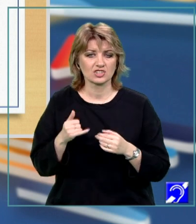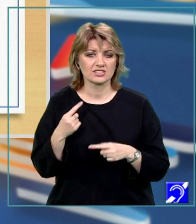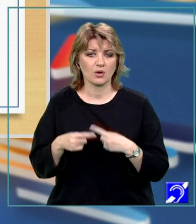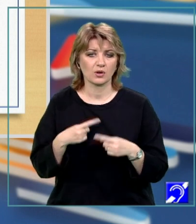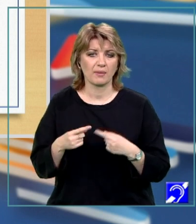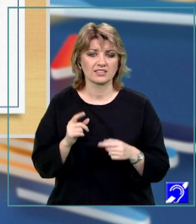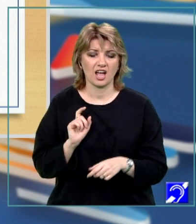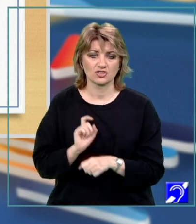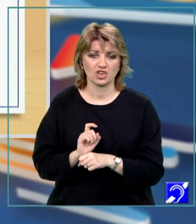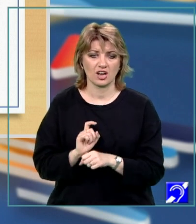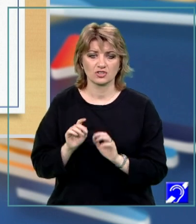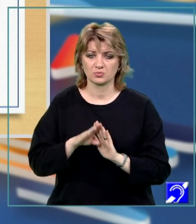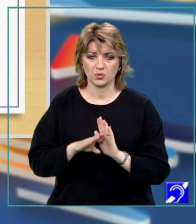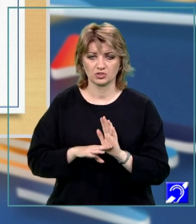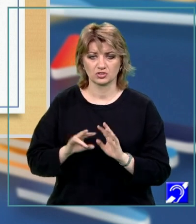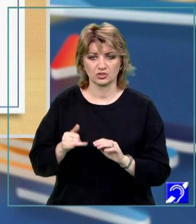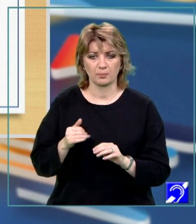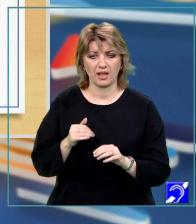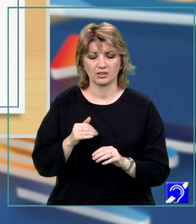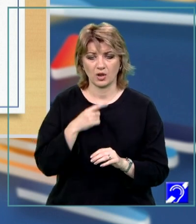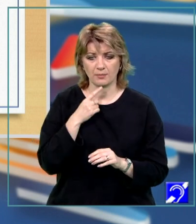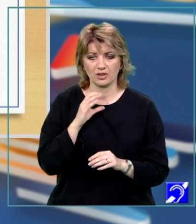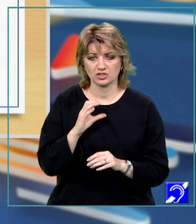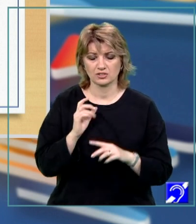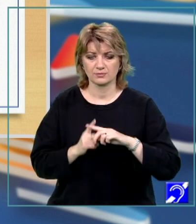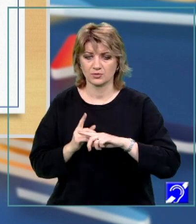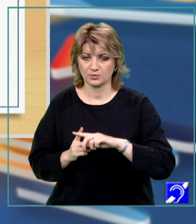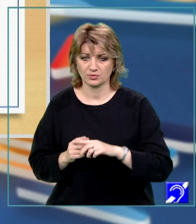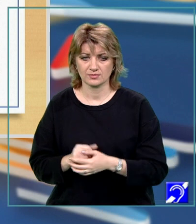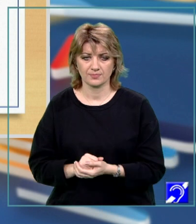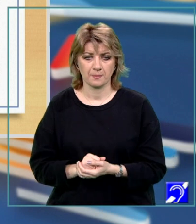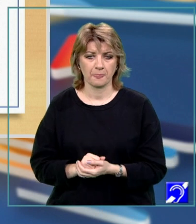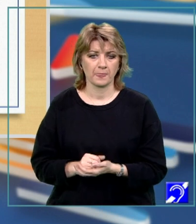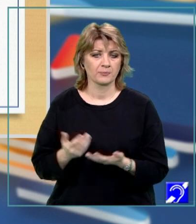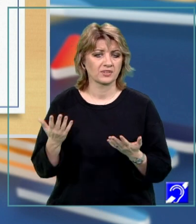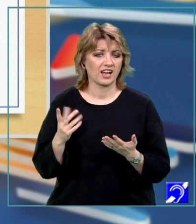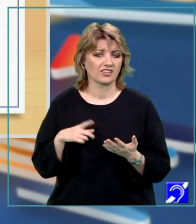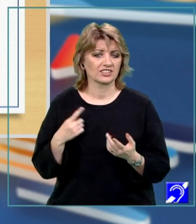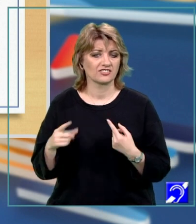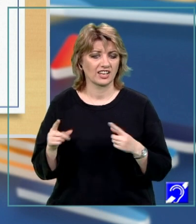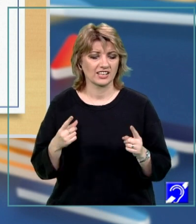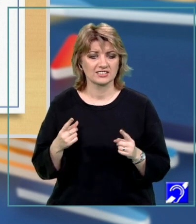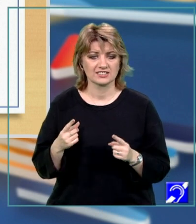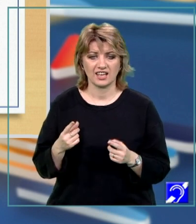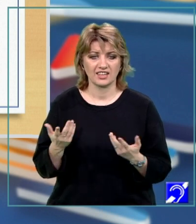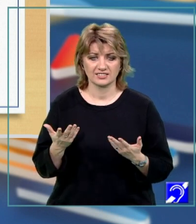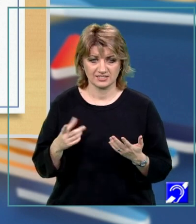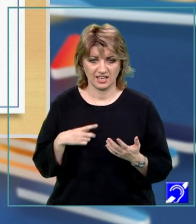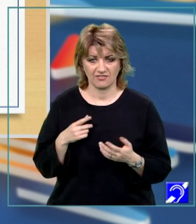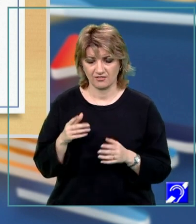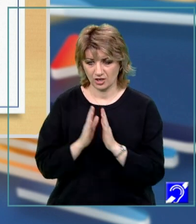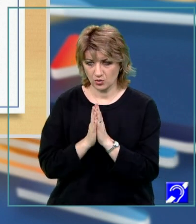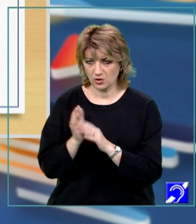exact același procedeu ca și pentru limbajul de programare S++. Care ar fi diferența? Diferența ar fi că, vă rog să